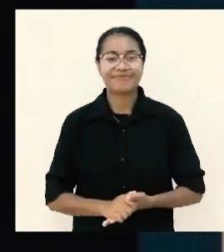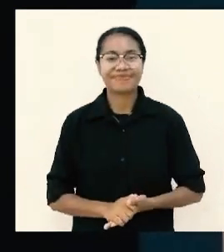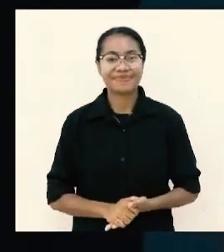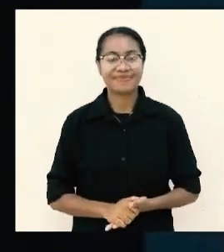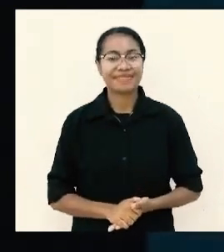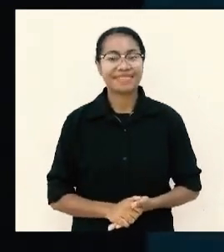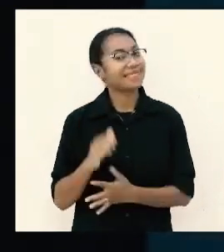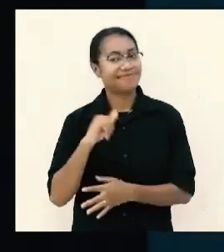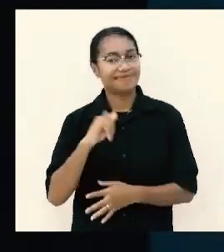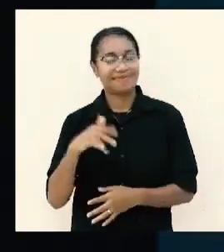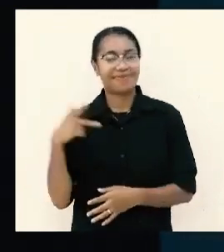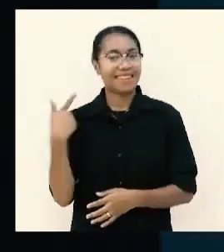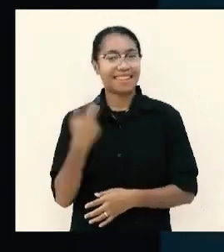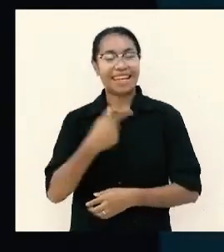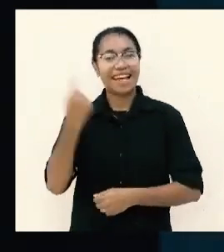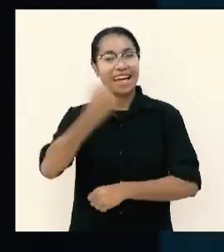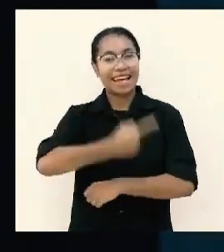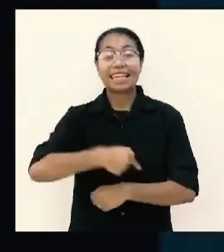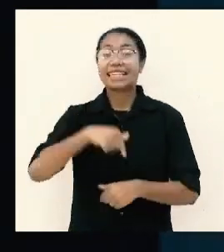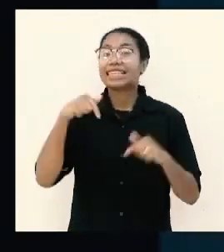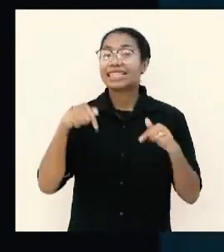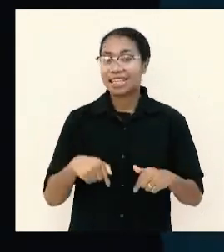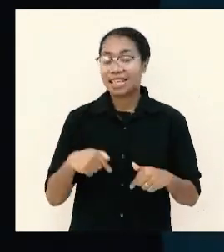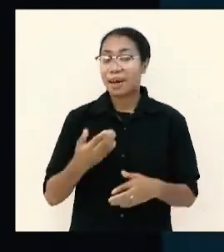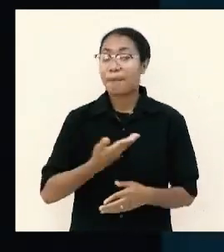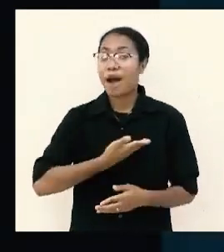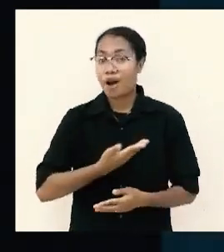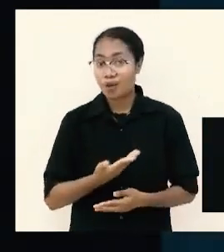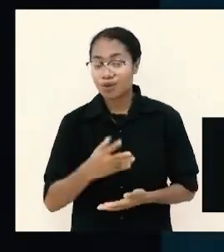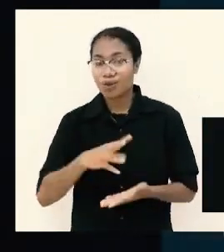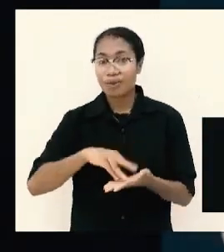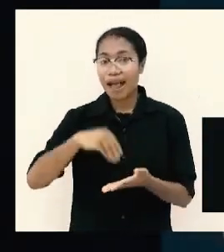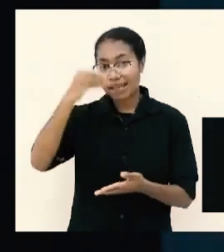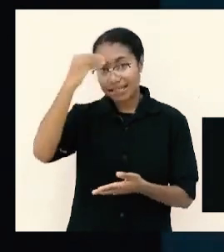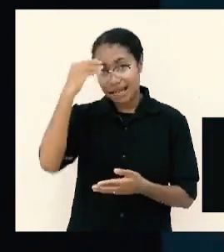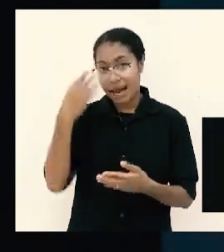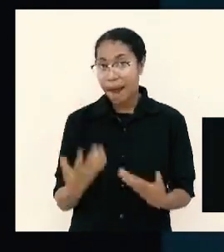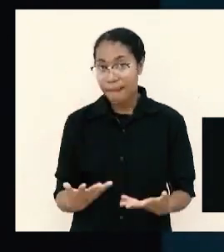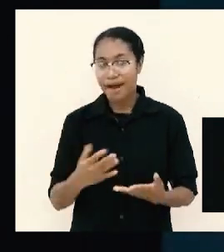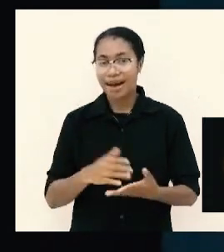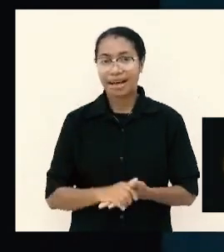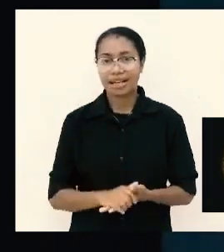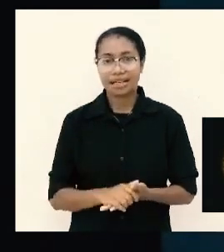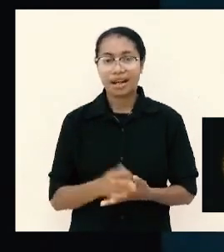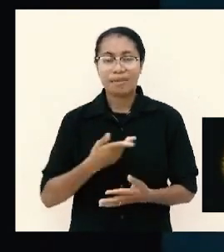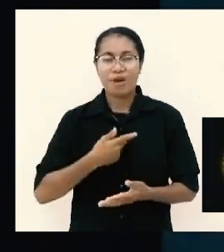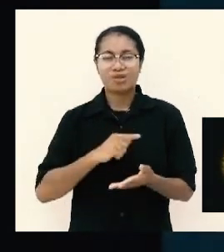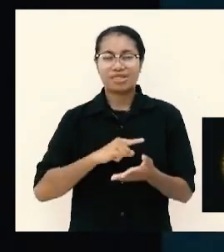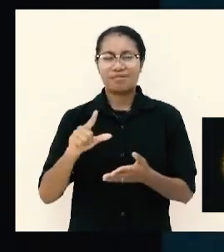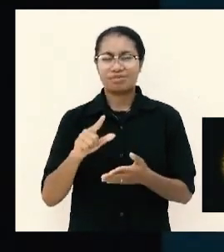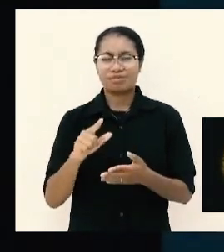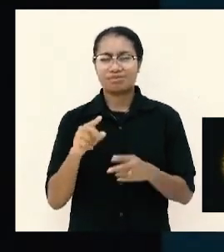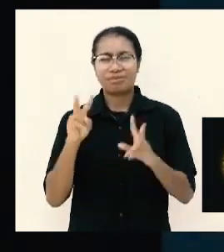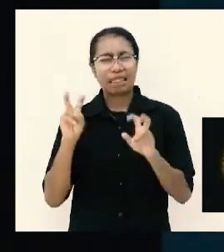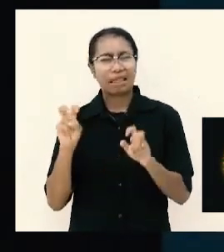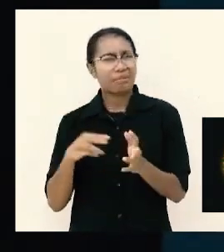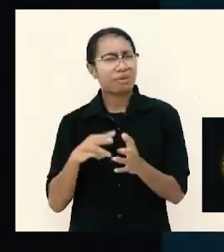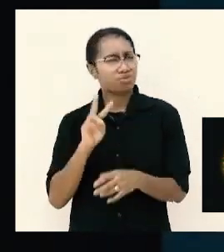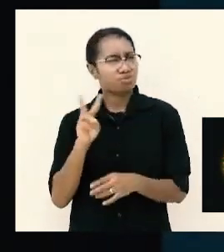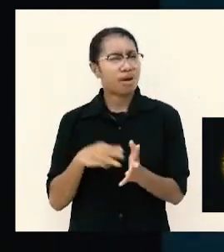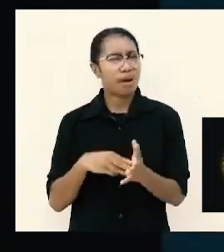Ya, kita hari ini akan belajar firman Tuhan menyambung tema kita yang dua minggu yang lalu